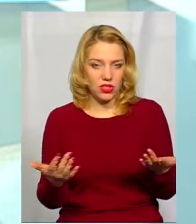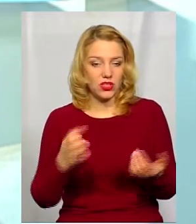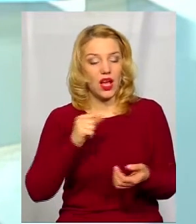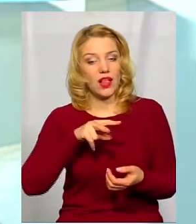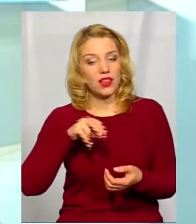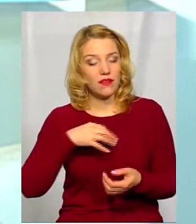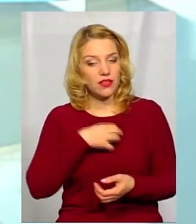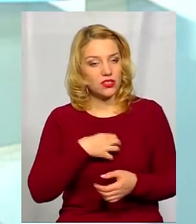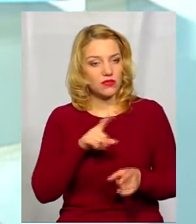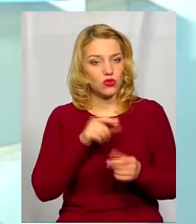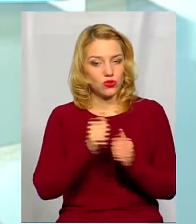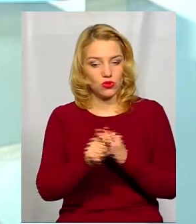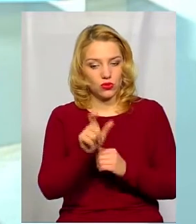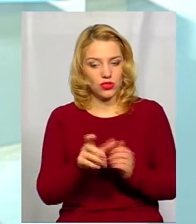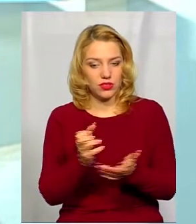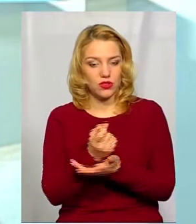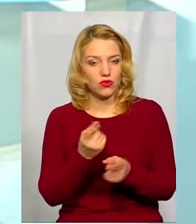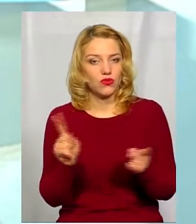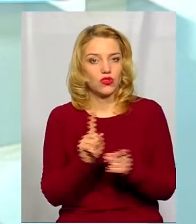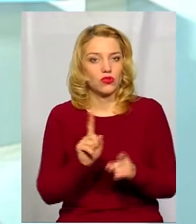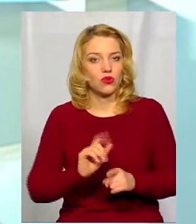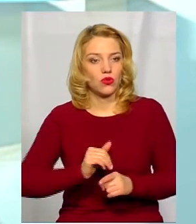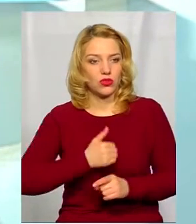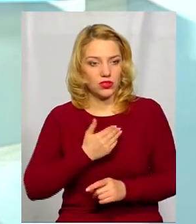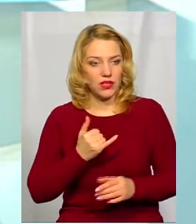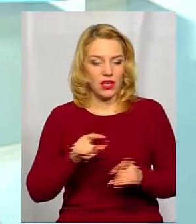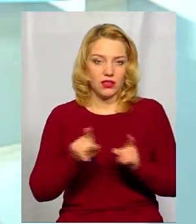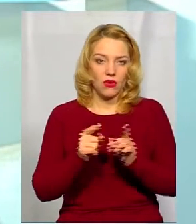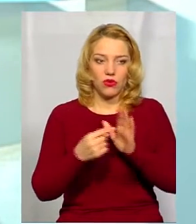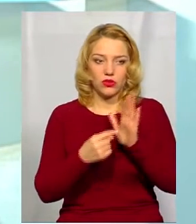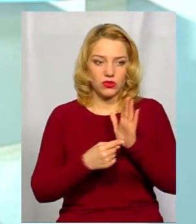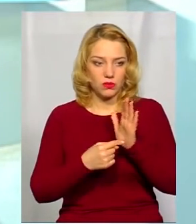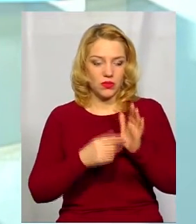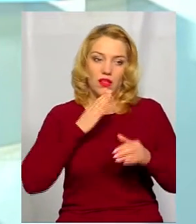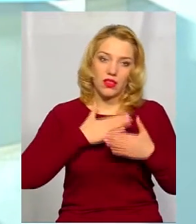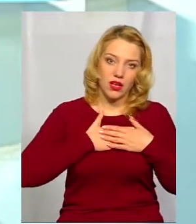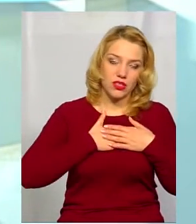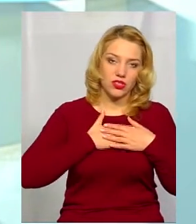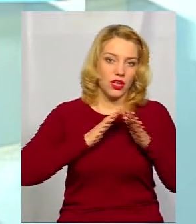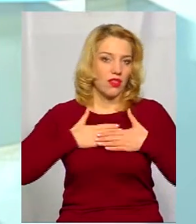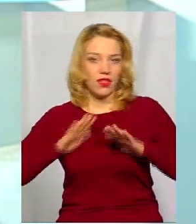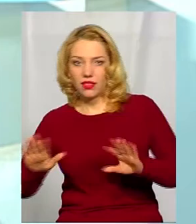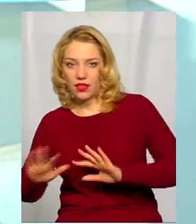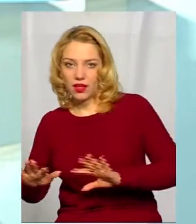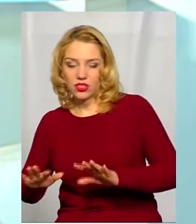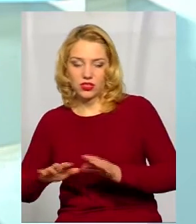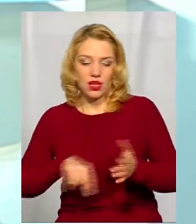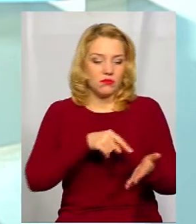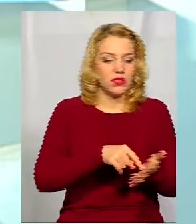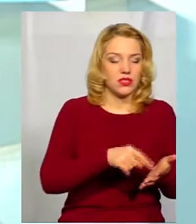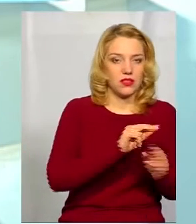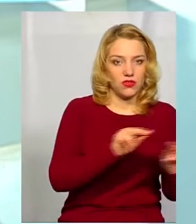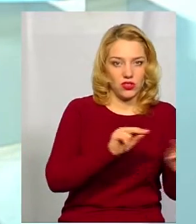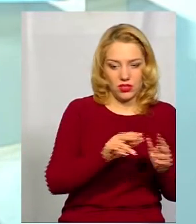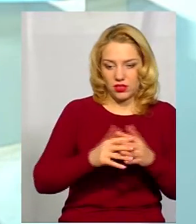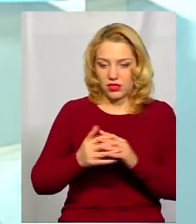Але важливо, що кожен знайшов те, що він хотів, і якось такого розподілу, там, наші, не наші, міські вчителі, сільські вчителі.